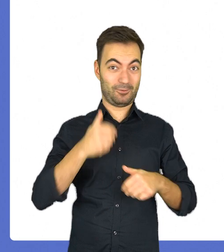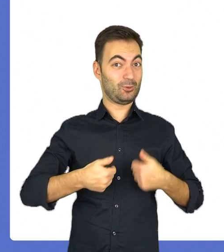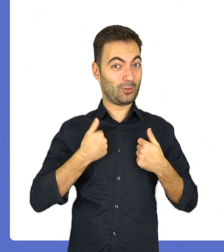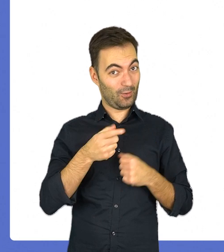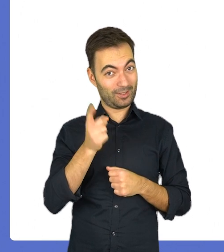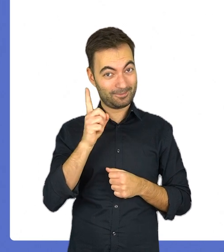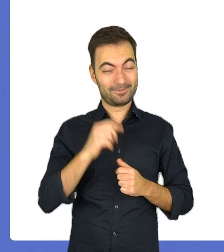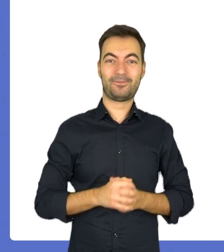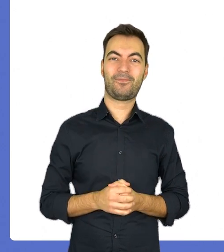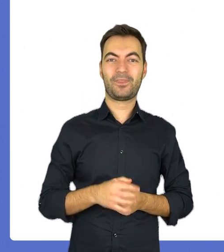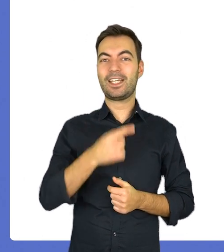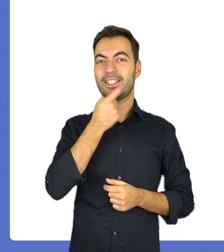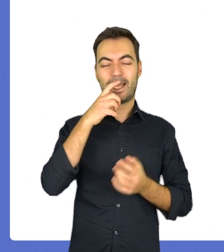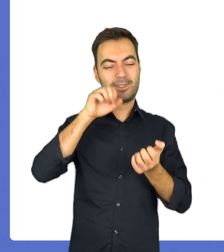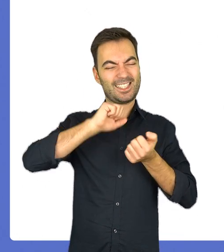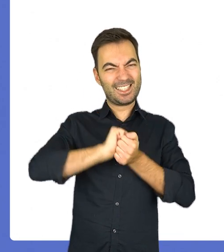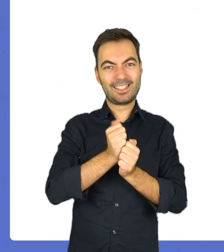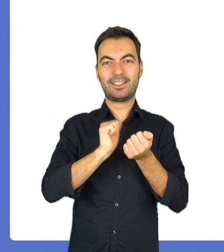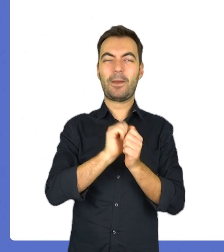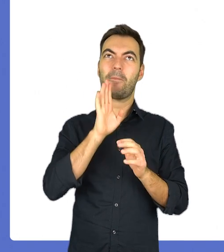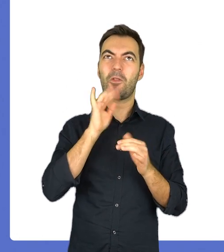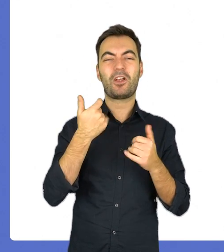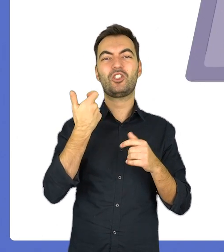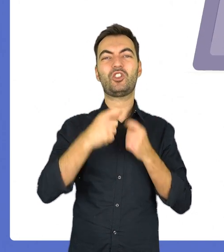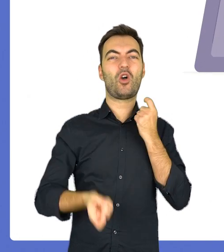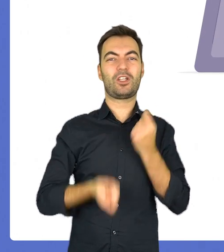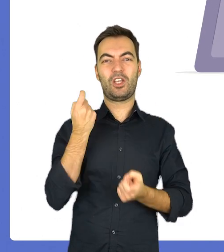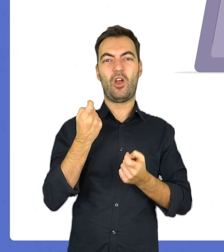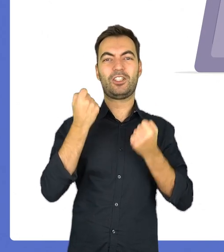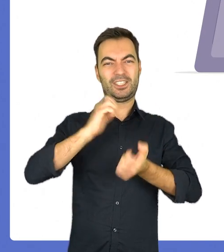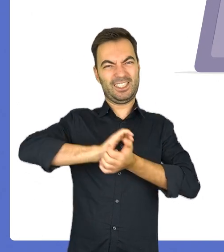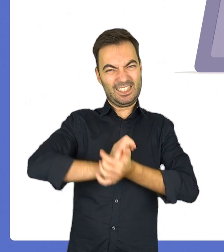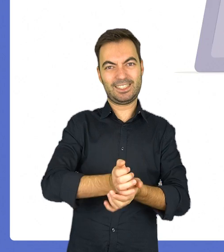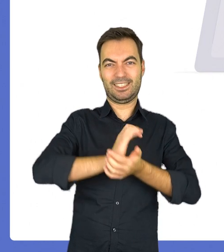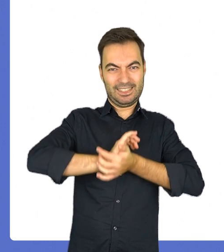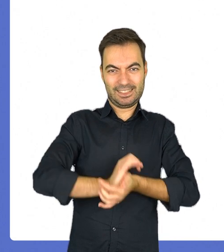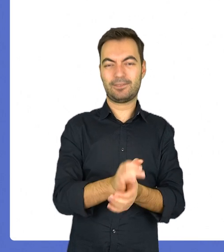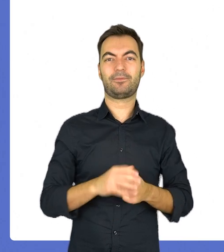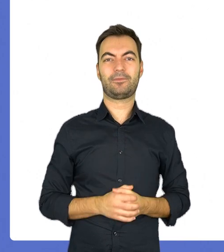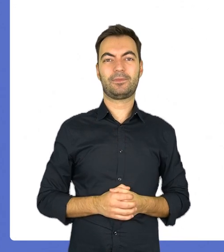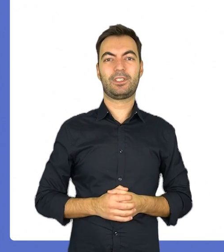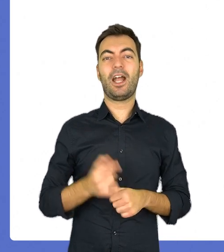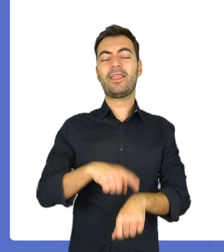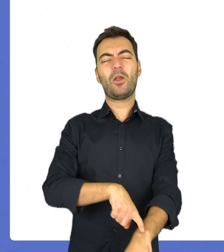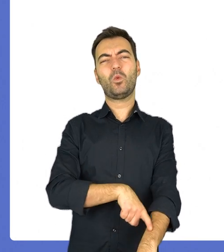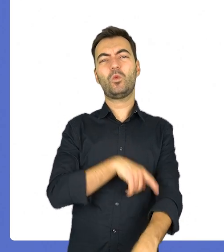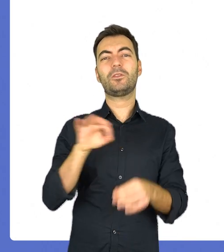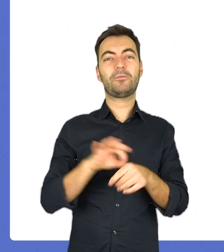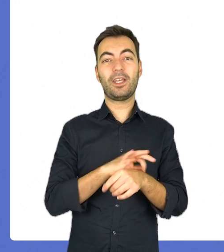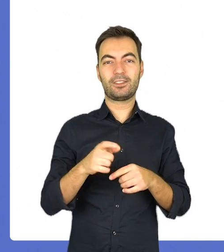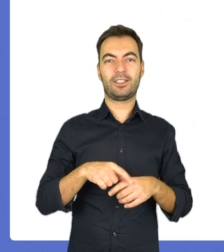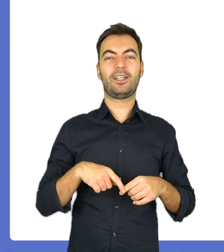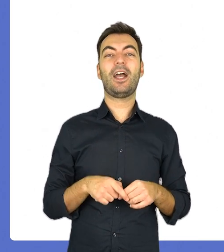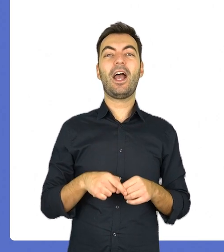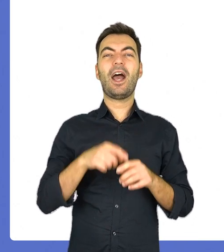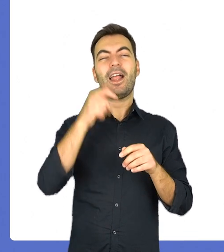zęby. Nacisk zębów jest jak nacisk 100-kilogramowego ciężaru. Z kolei najdłuższy jest